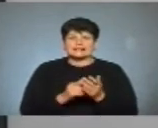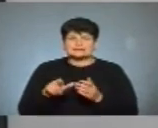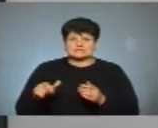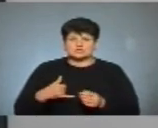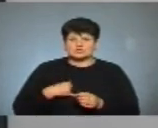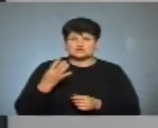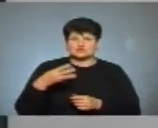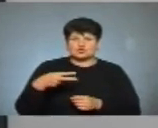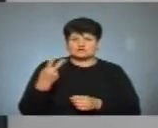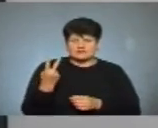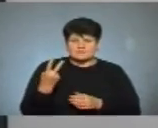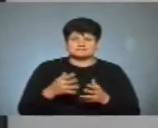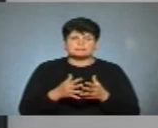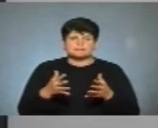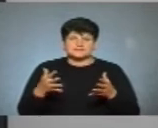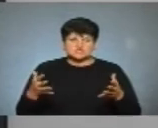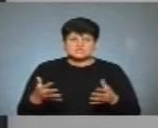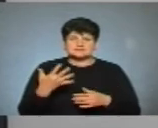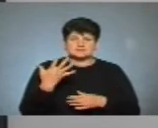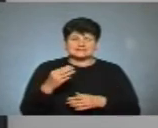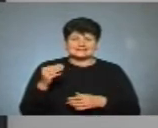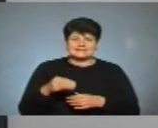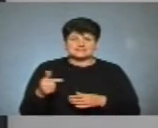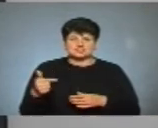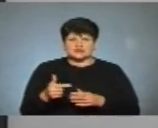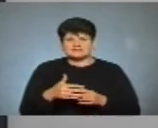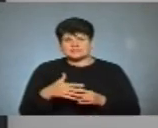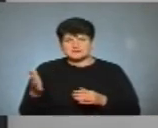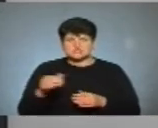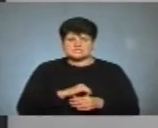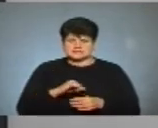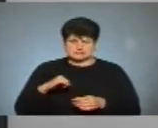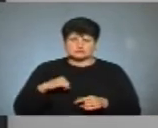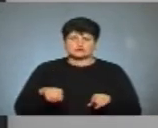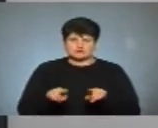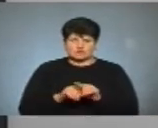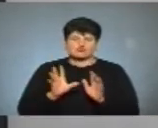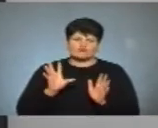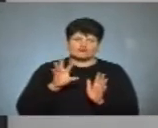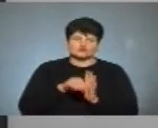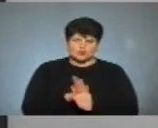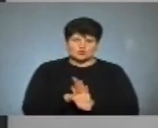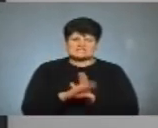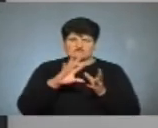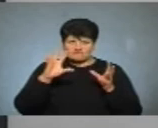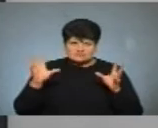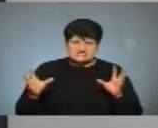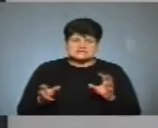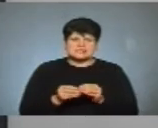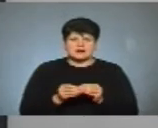у нас 42, більшість з них від 5 тисяч гривень і більше самостійно також вносять в загальний